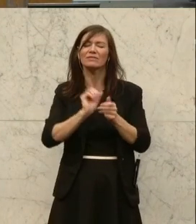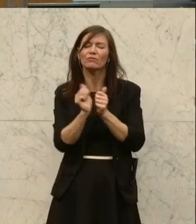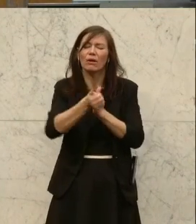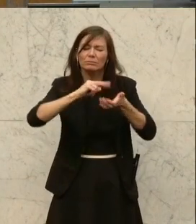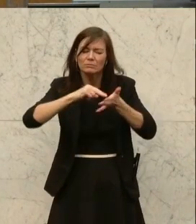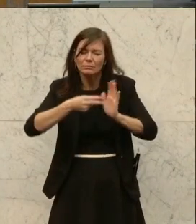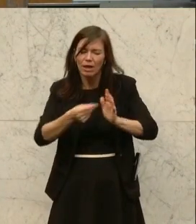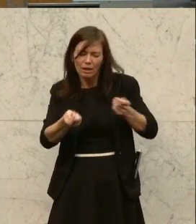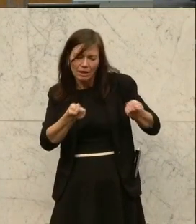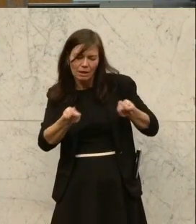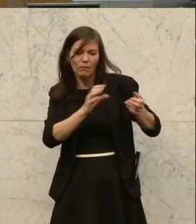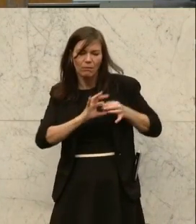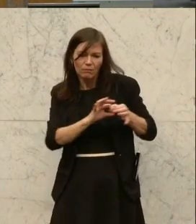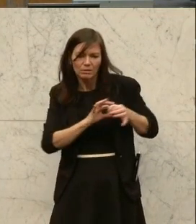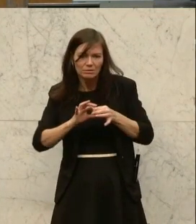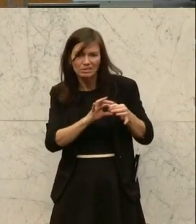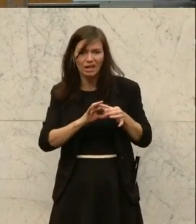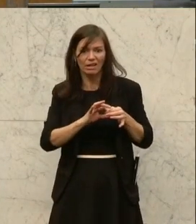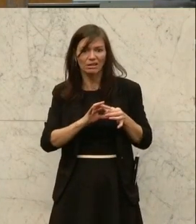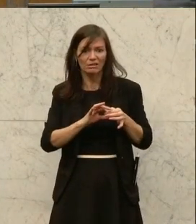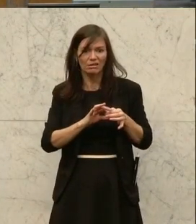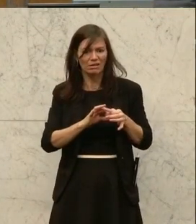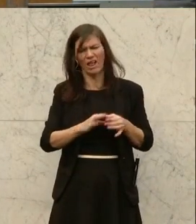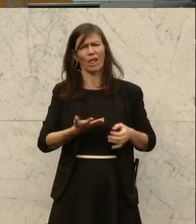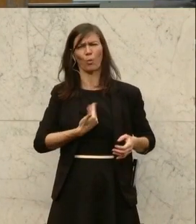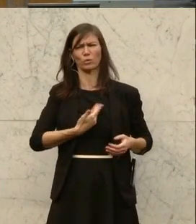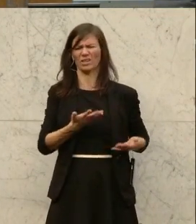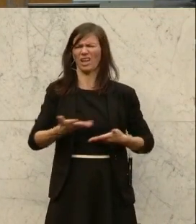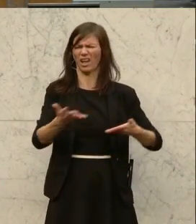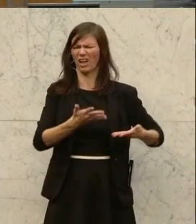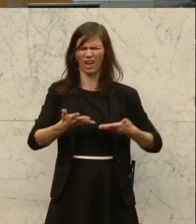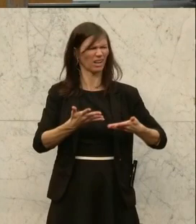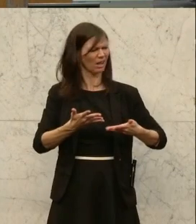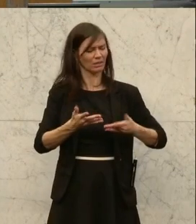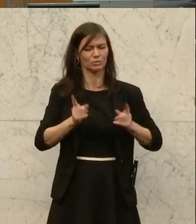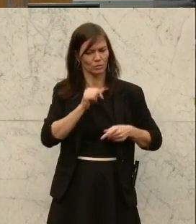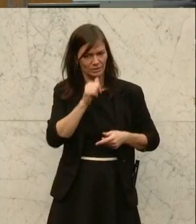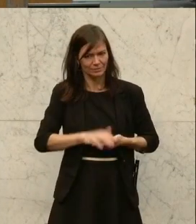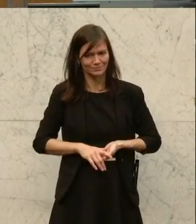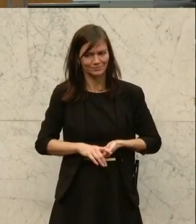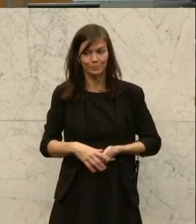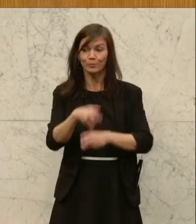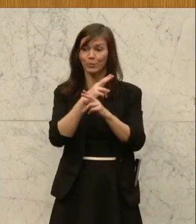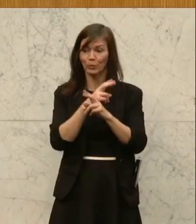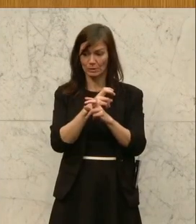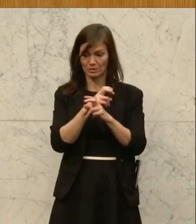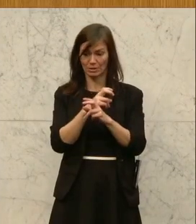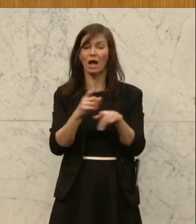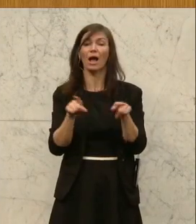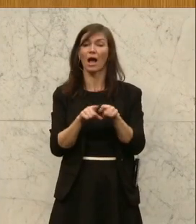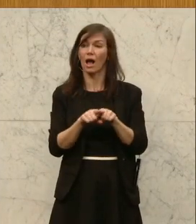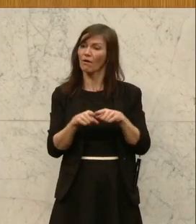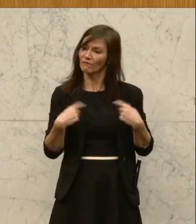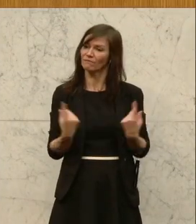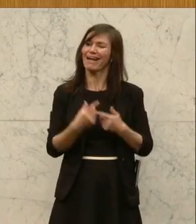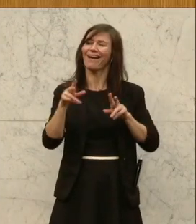Verunsicherung für alle Beteiligten. In Österreich stehen wir auch mit unserem Regierungsprogramm aus Verantwortung für